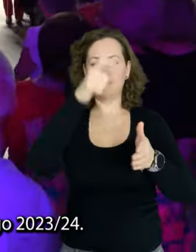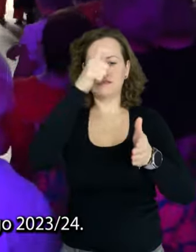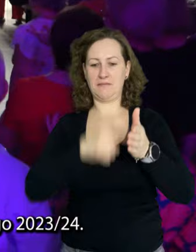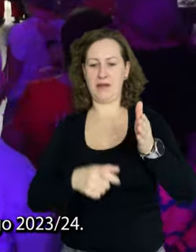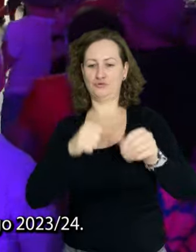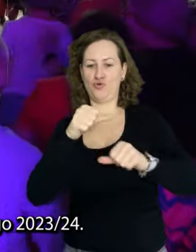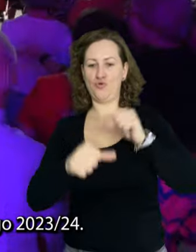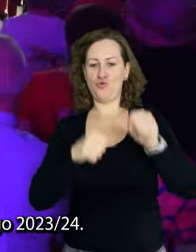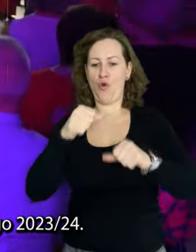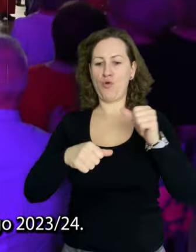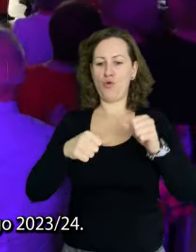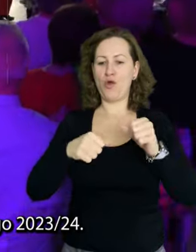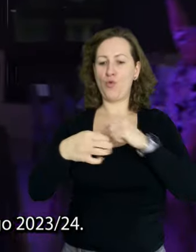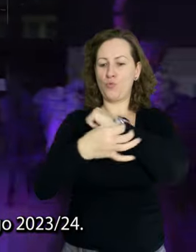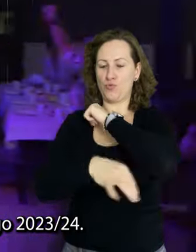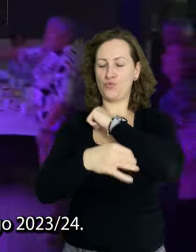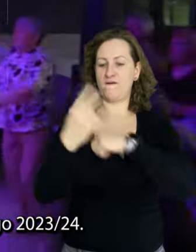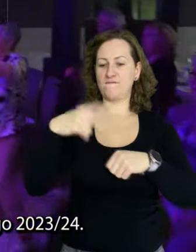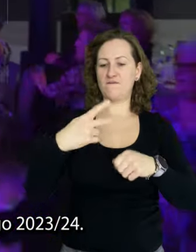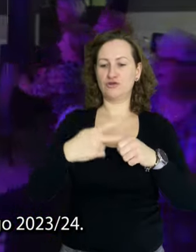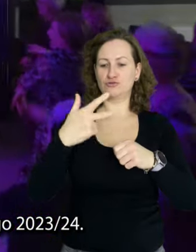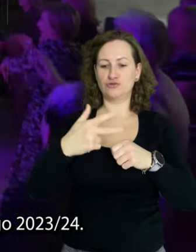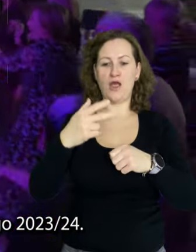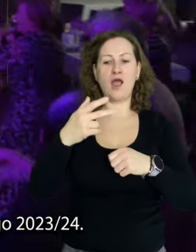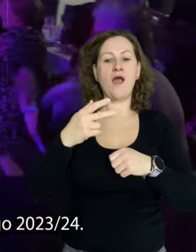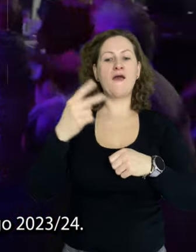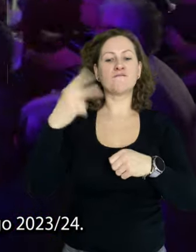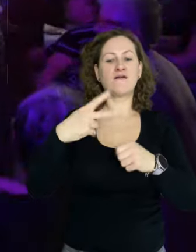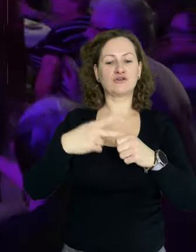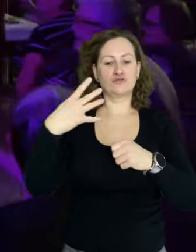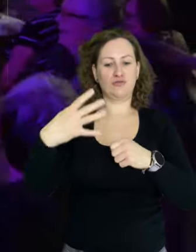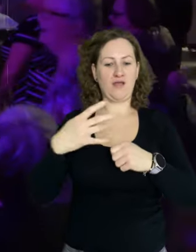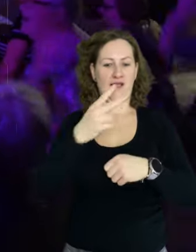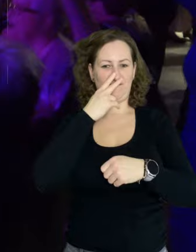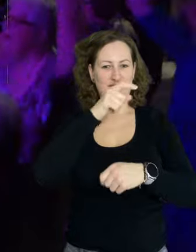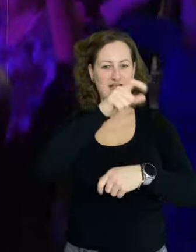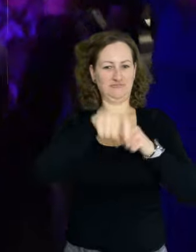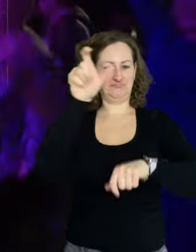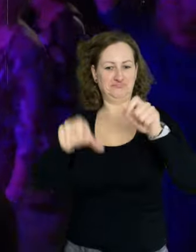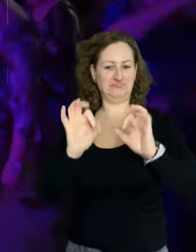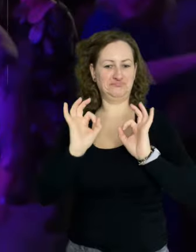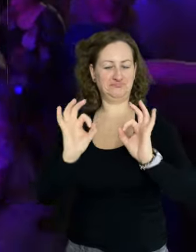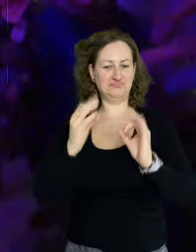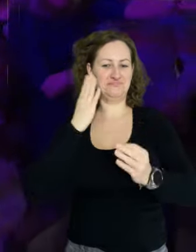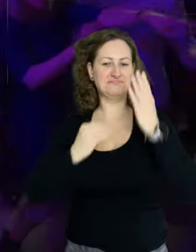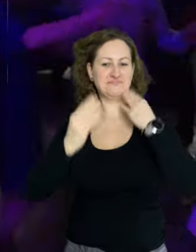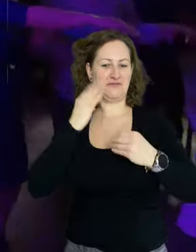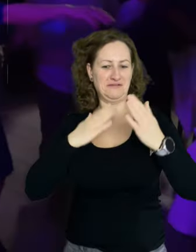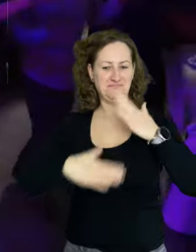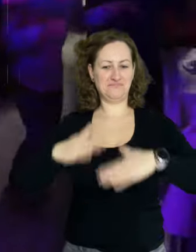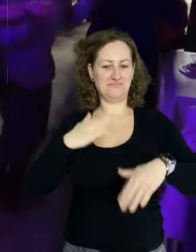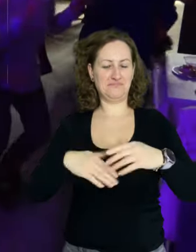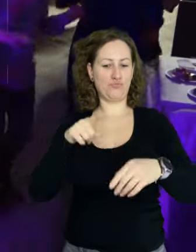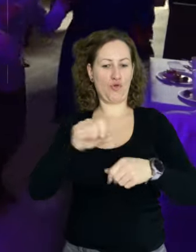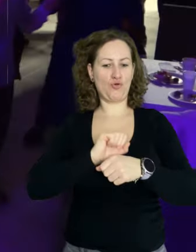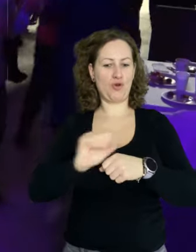semestru roku akademickiego 23-24. Jak widać studenci bawią się fantastycznie,